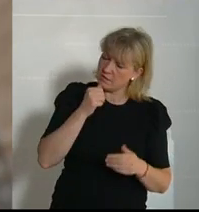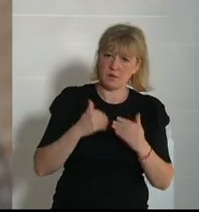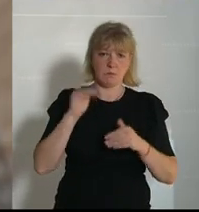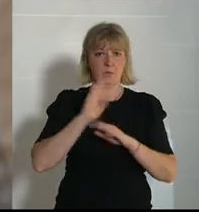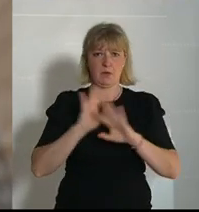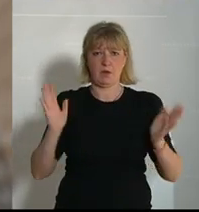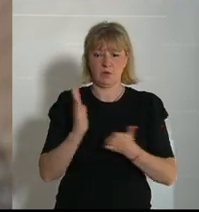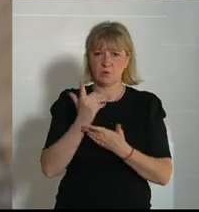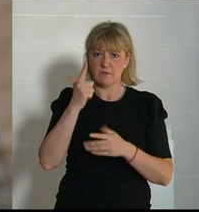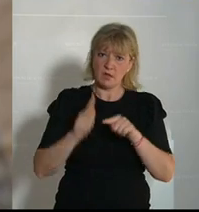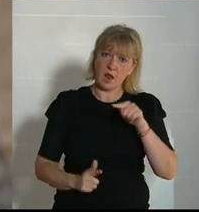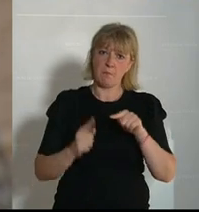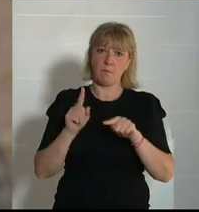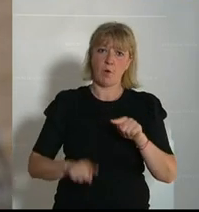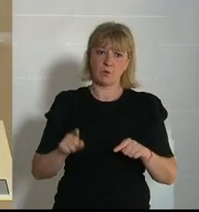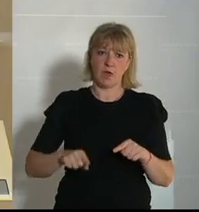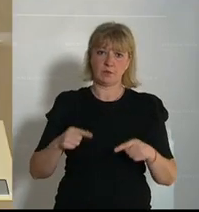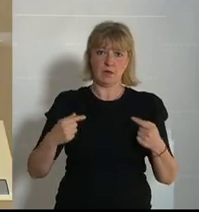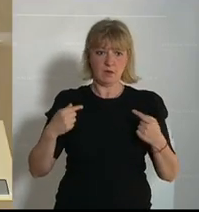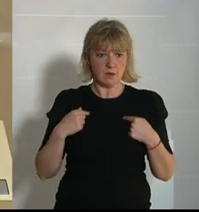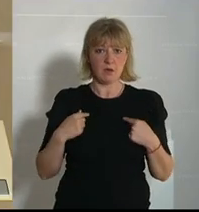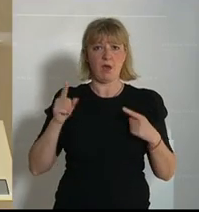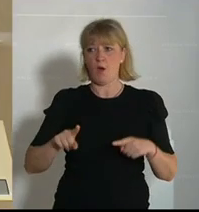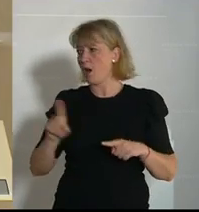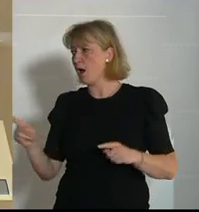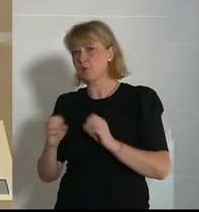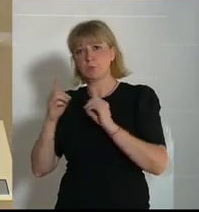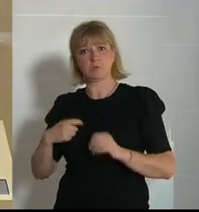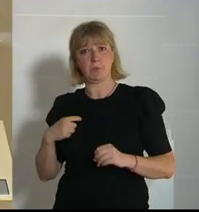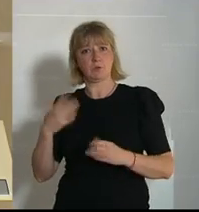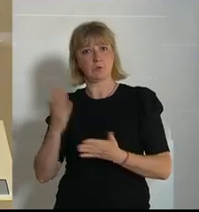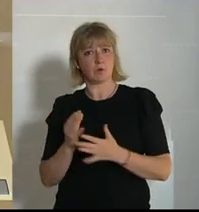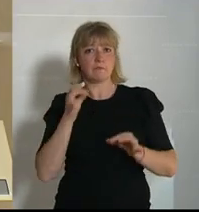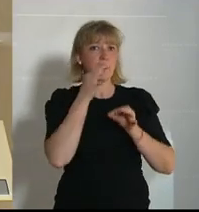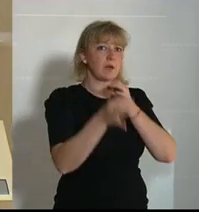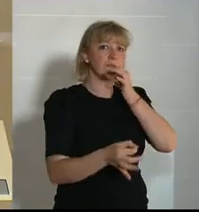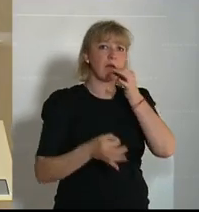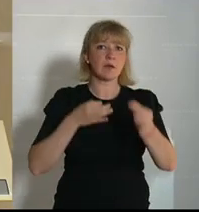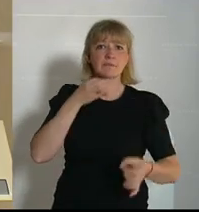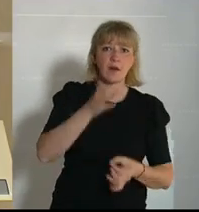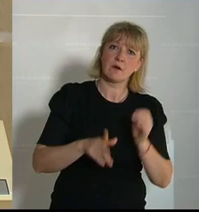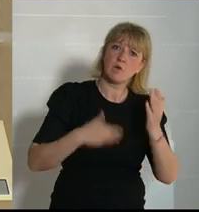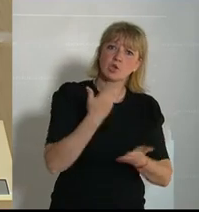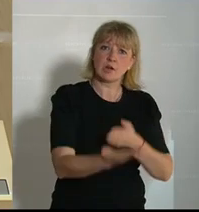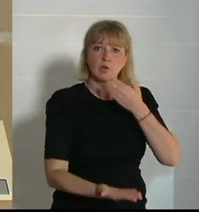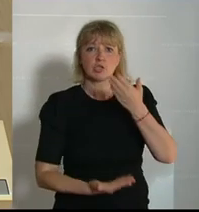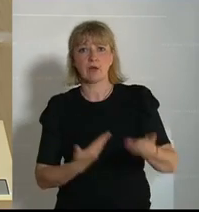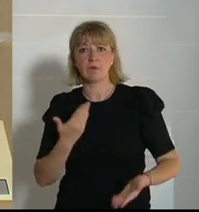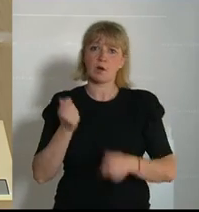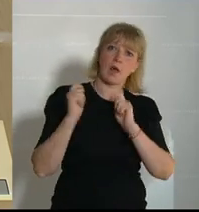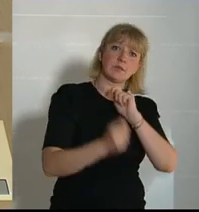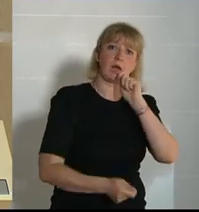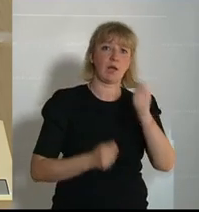Seit zweieinhalb Monaten stellen wir und die anderen Oppositionsparteien Fragen, machen Vorschläge, bringen